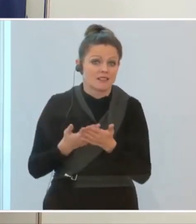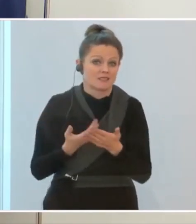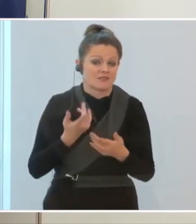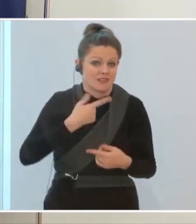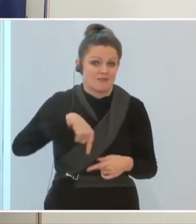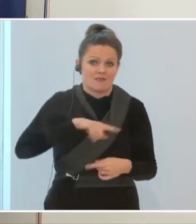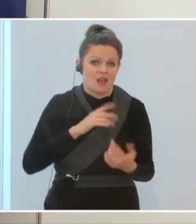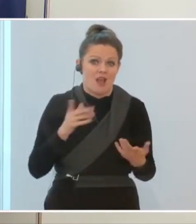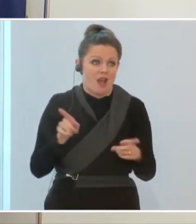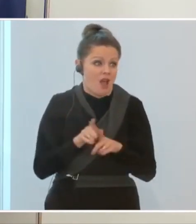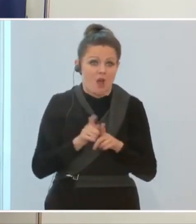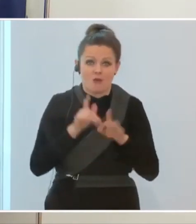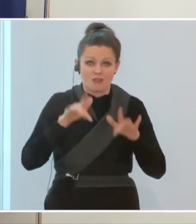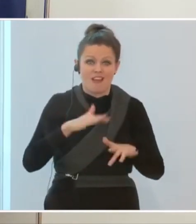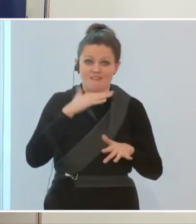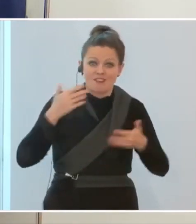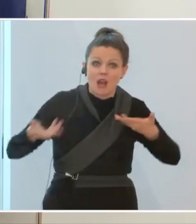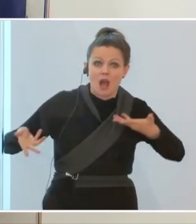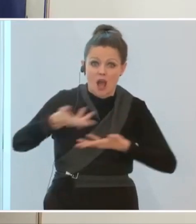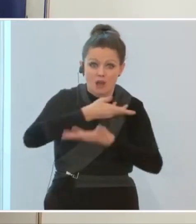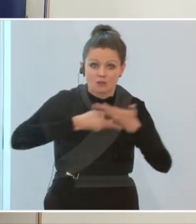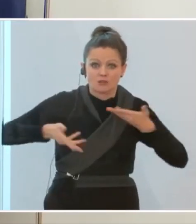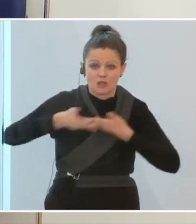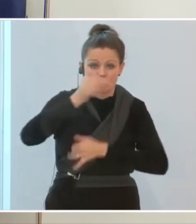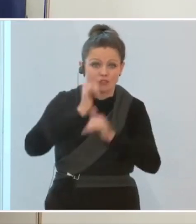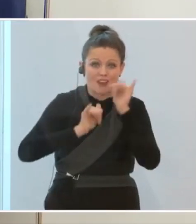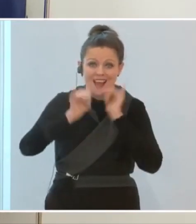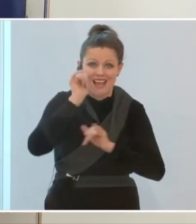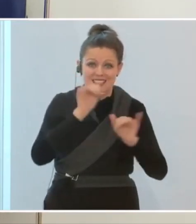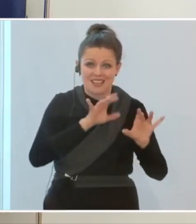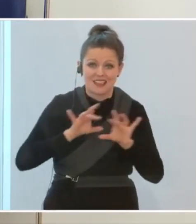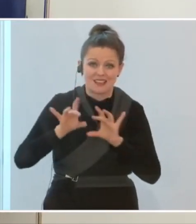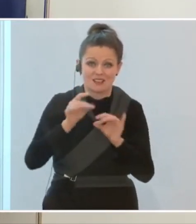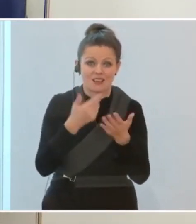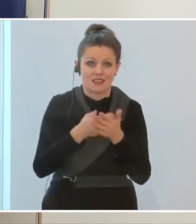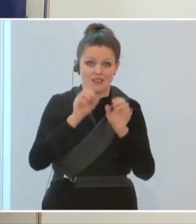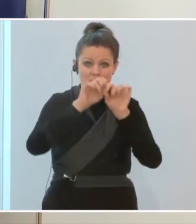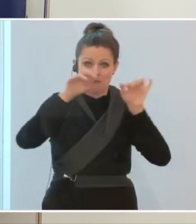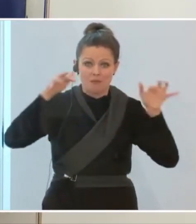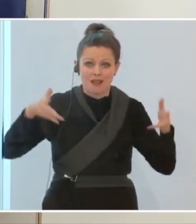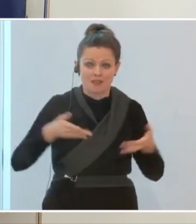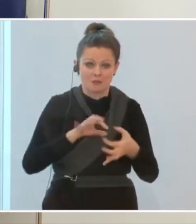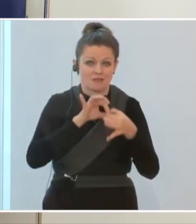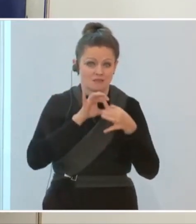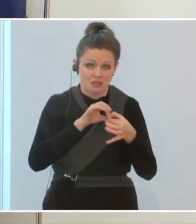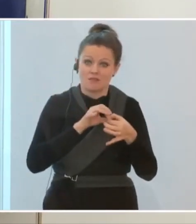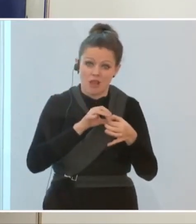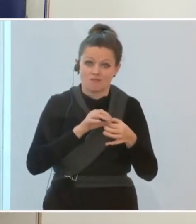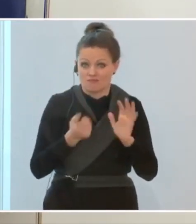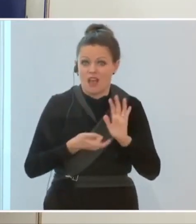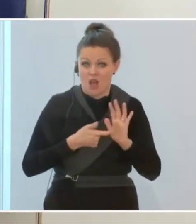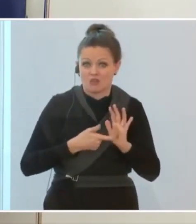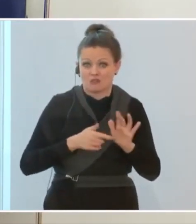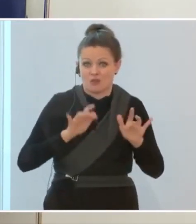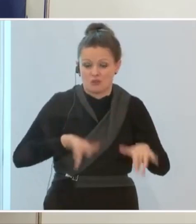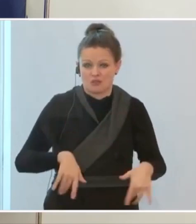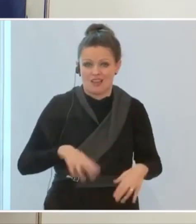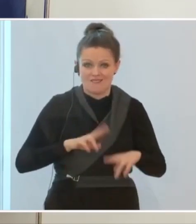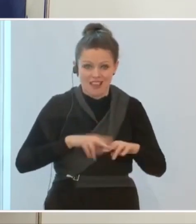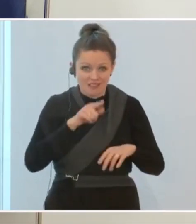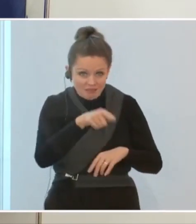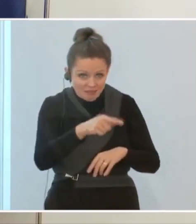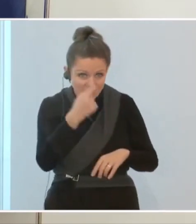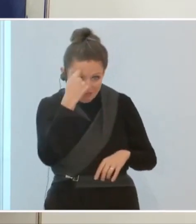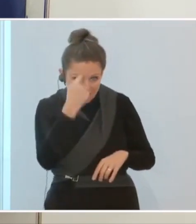einfach sehr viel Austausch und sehr viel Reisetätigkeit gibt, und das ist in Zeiten einer Pandemie eine Herausforderung. Und wenn jetzt Ihre These ist,